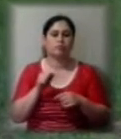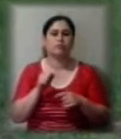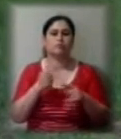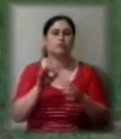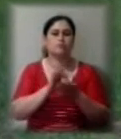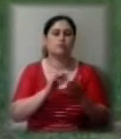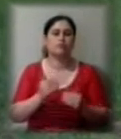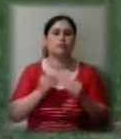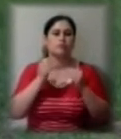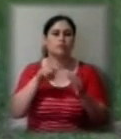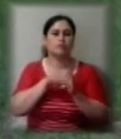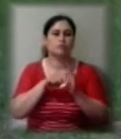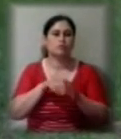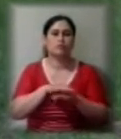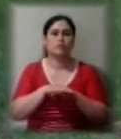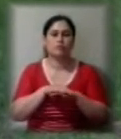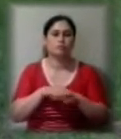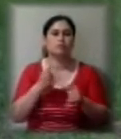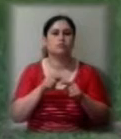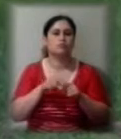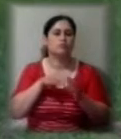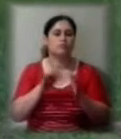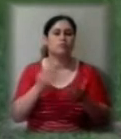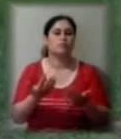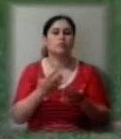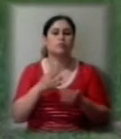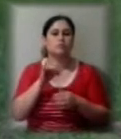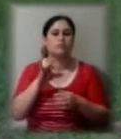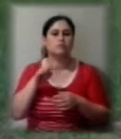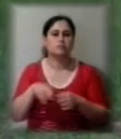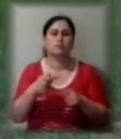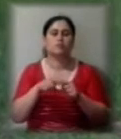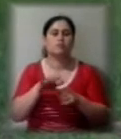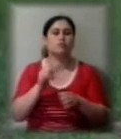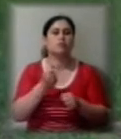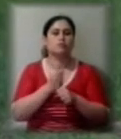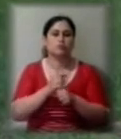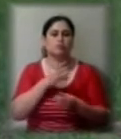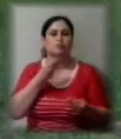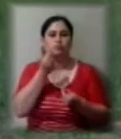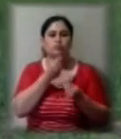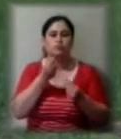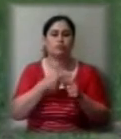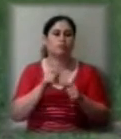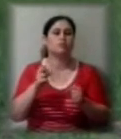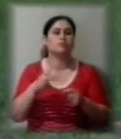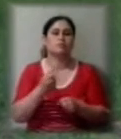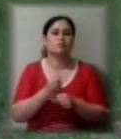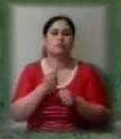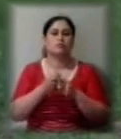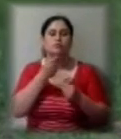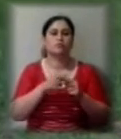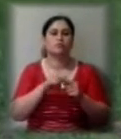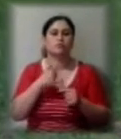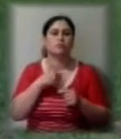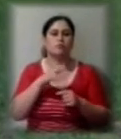ринок. Так, як буде, знову ж таки, якийсь дефіцит. Іноді він створюється штучно. Створюється він штучно, бо в нас один монополіст на азотну